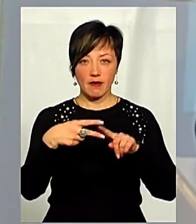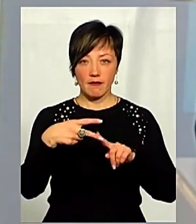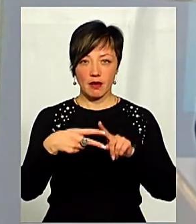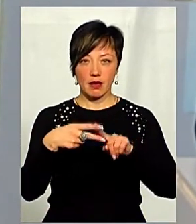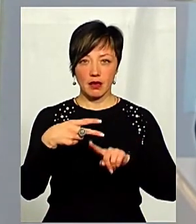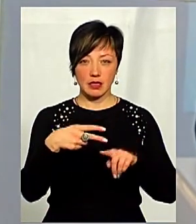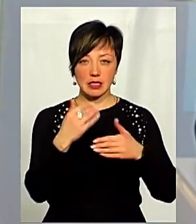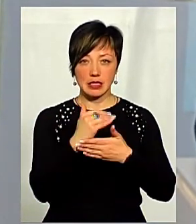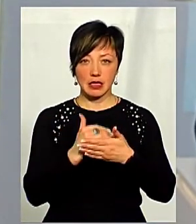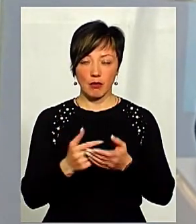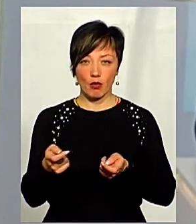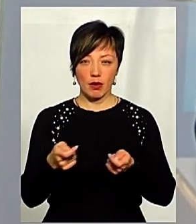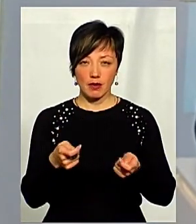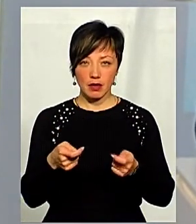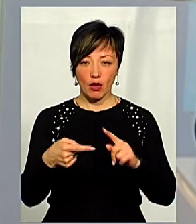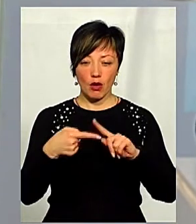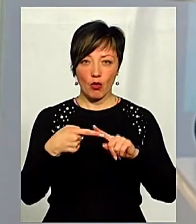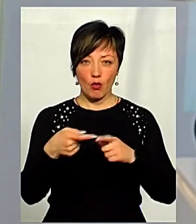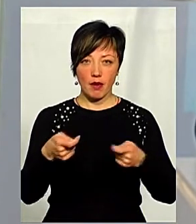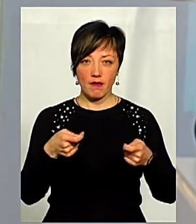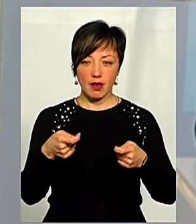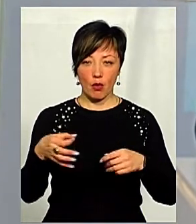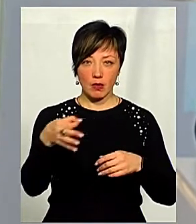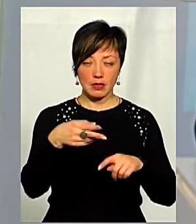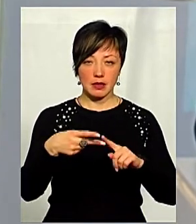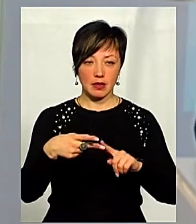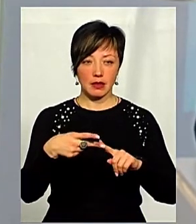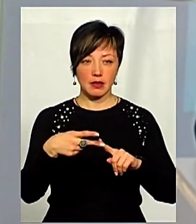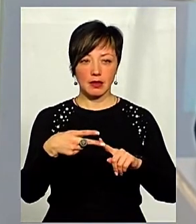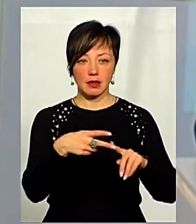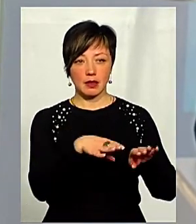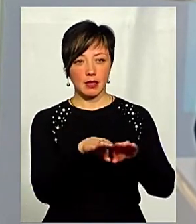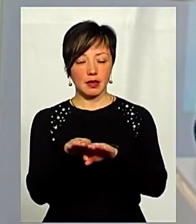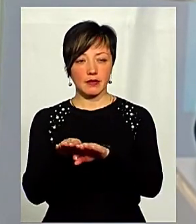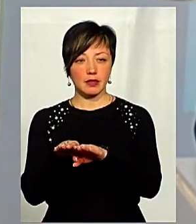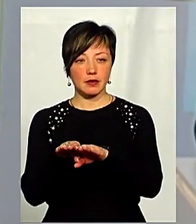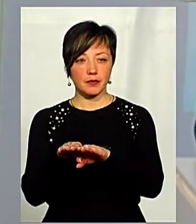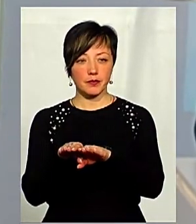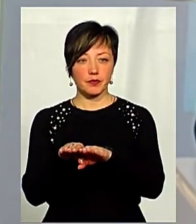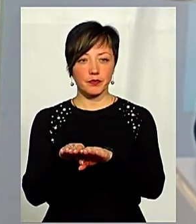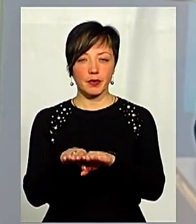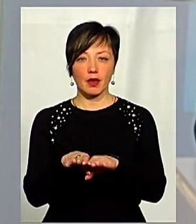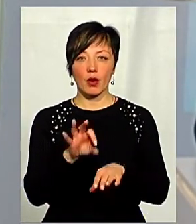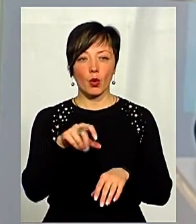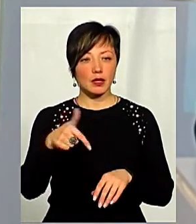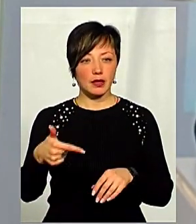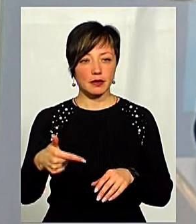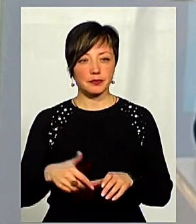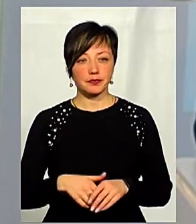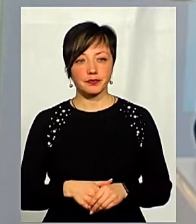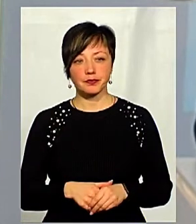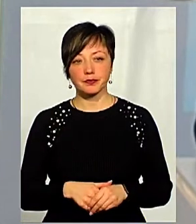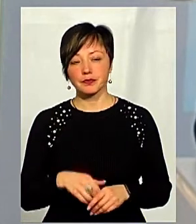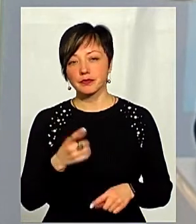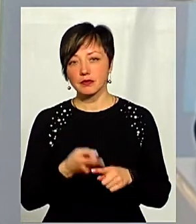про регіональний рівень. Це управління на рівні областей і на рівні безпосередньо об'єднаних територіальних громад.